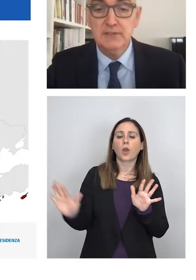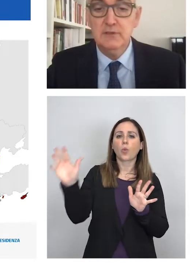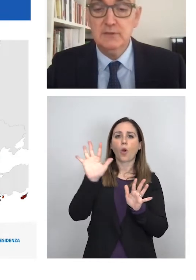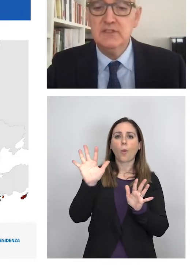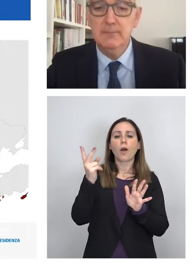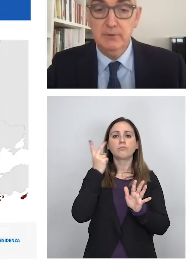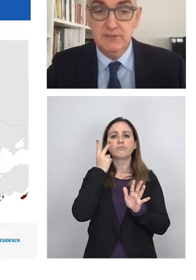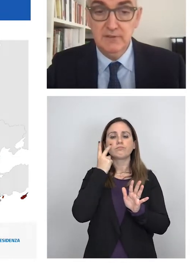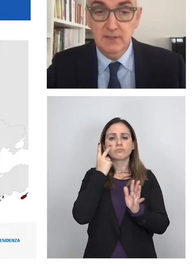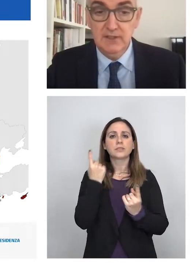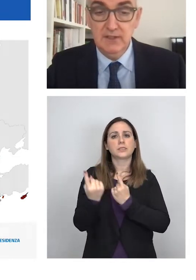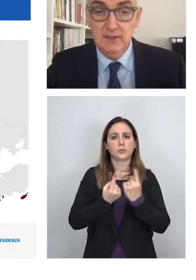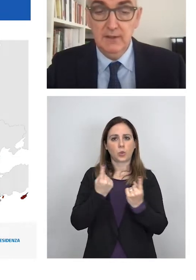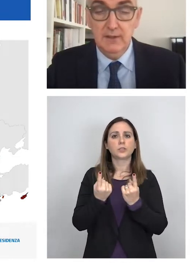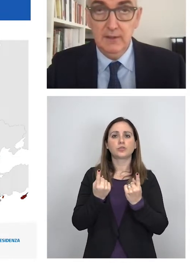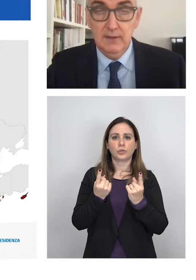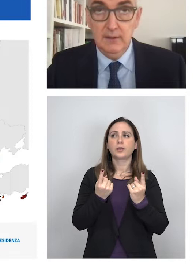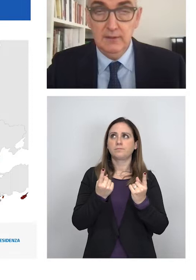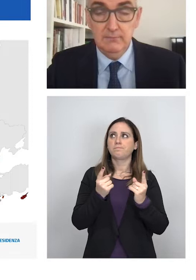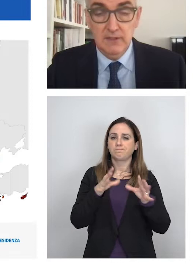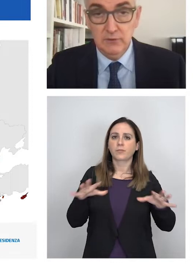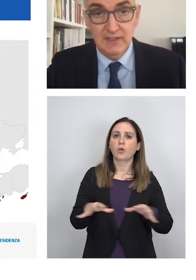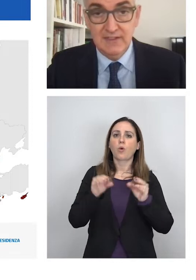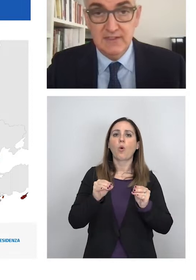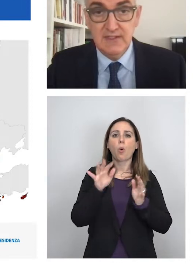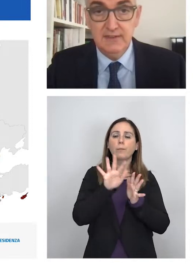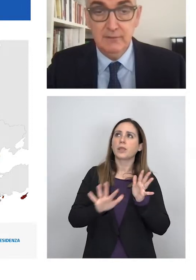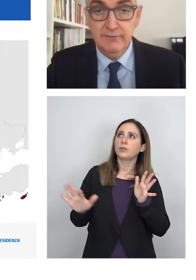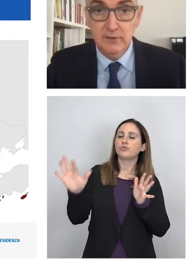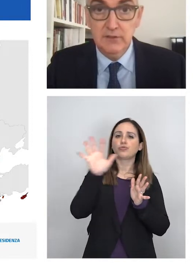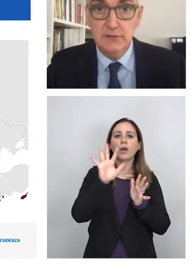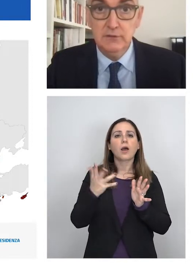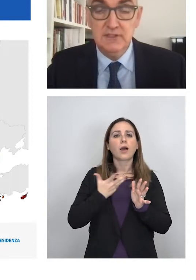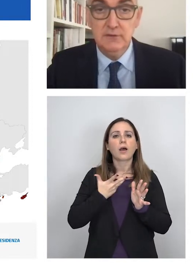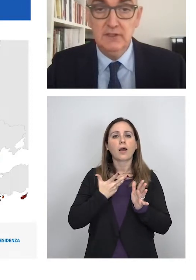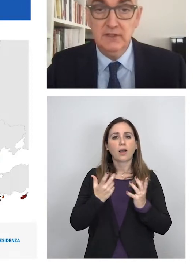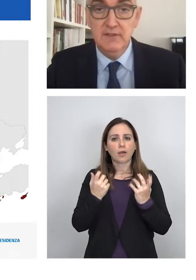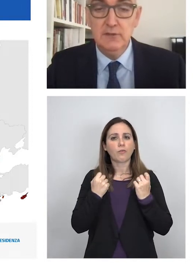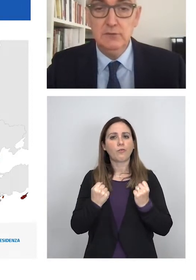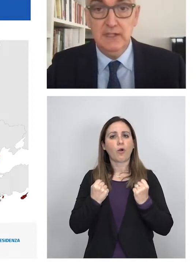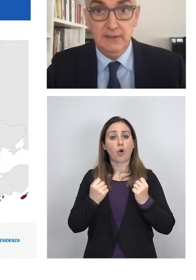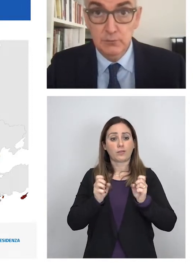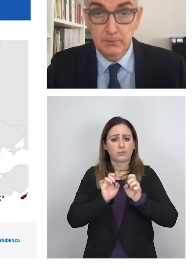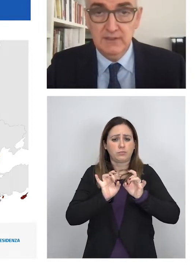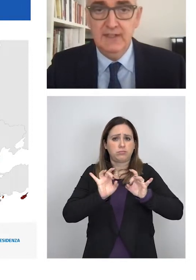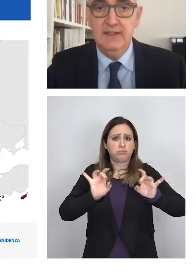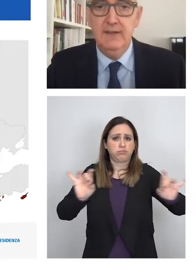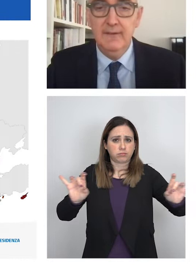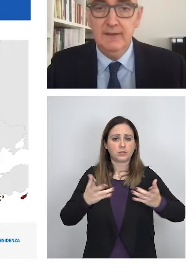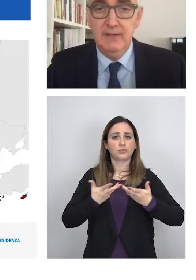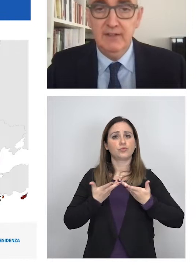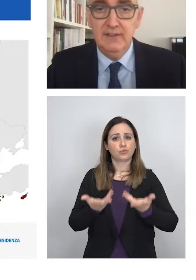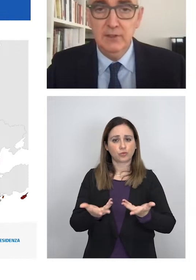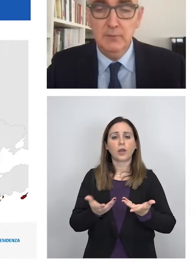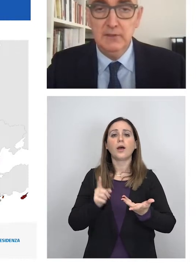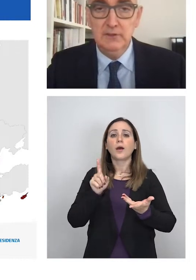Europa la situazione sta progressivamente venendo caratterizzata da una forte circolazione del virus, anche supportata